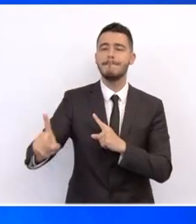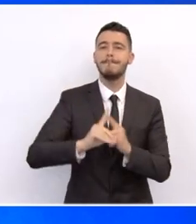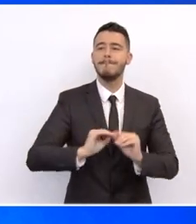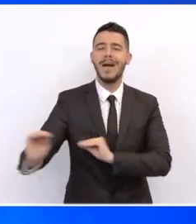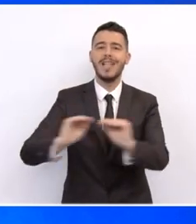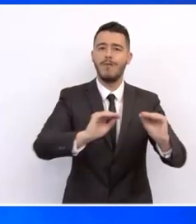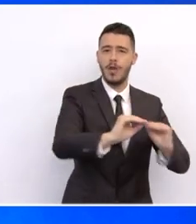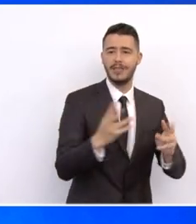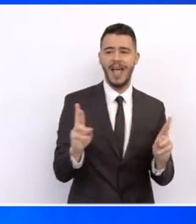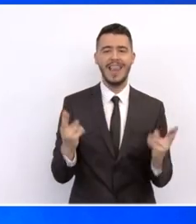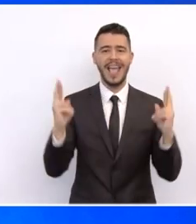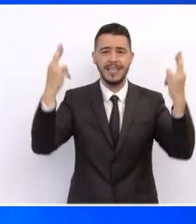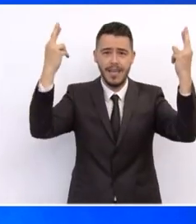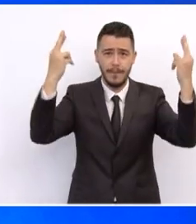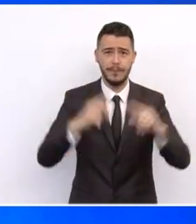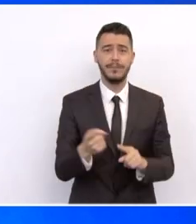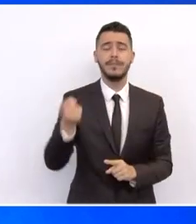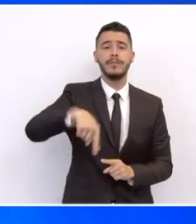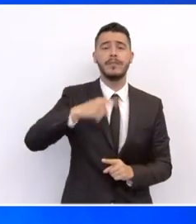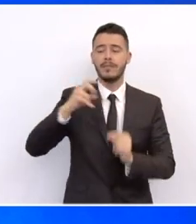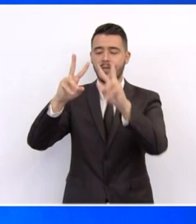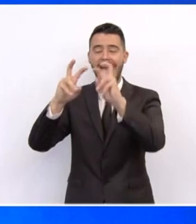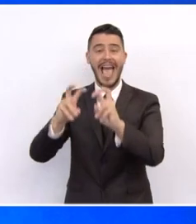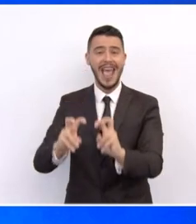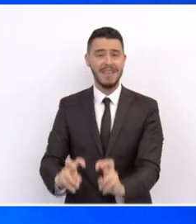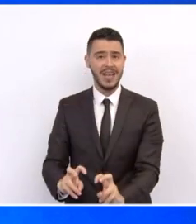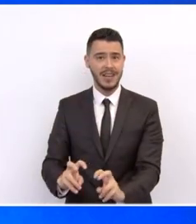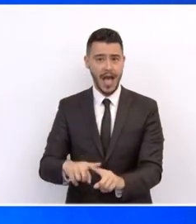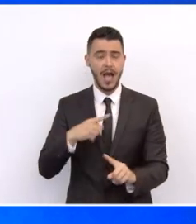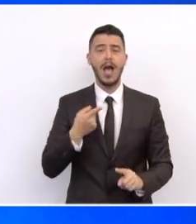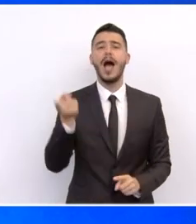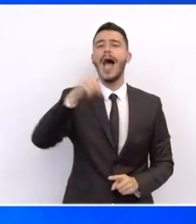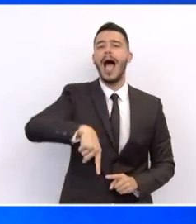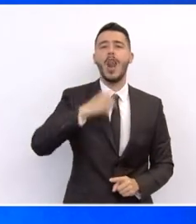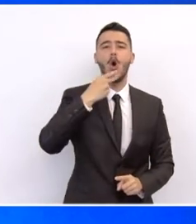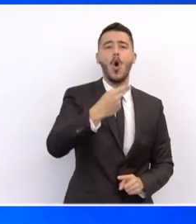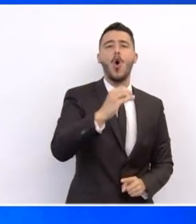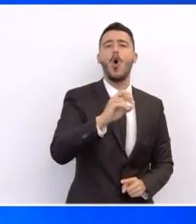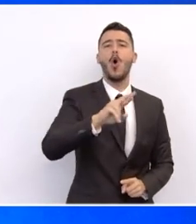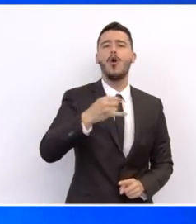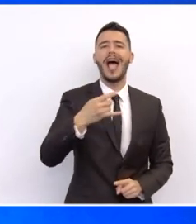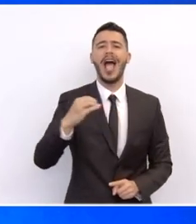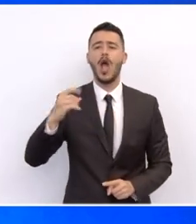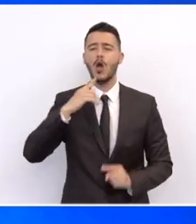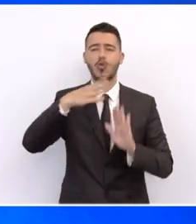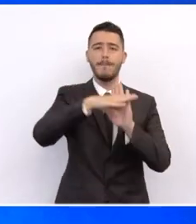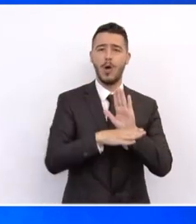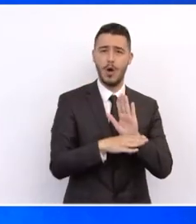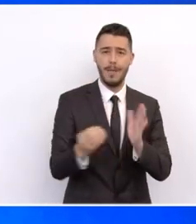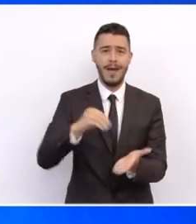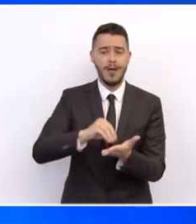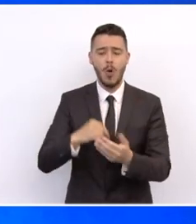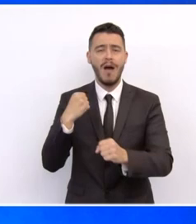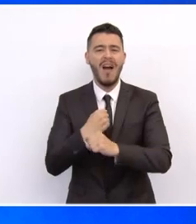και τις τηλεπικοινωνίες. Το Πρόγραμμα για την Έρευνα και την Κοινοτομία, το περίφημο Horizon 2020. Και τέλος, το Πρόγραμμα για τις Επενδύσεις και την Απασχόληση